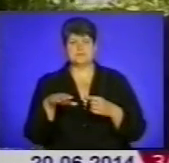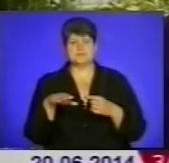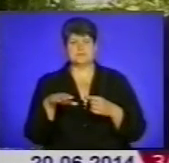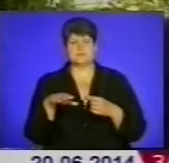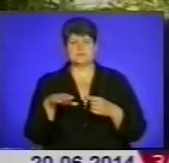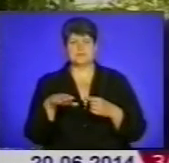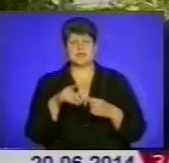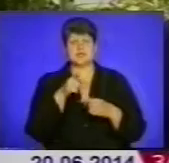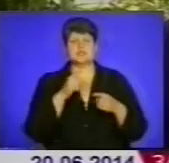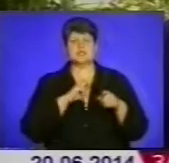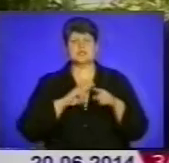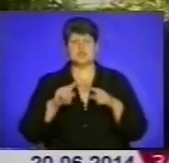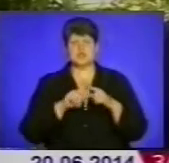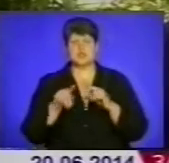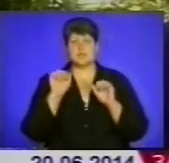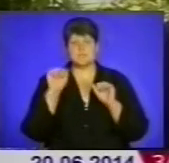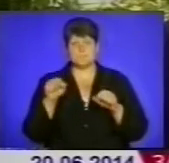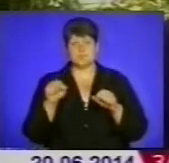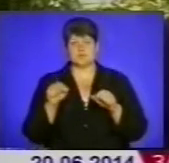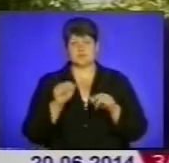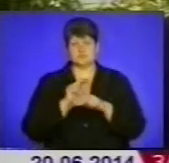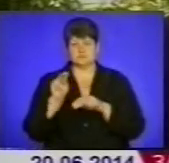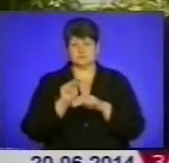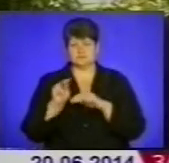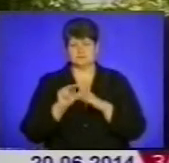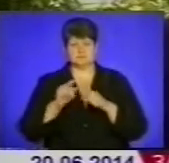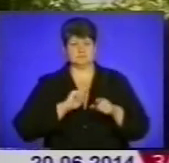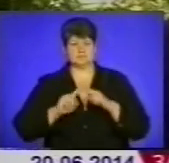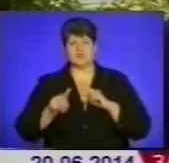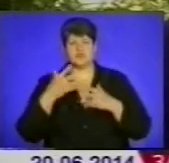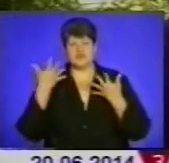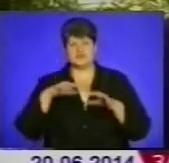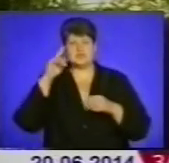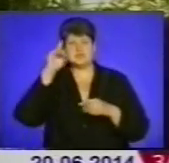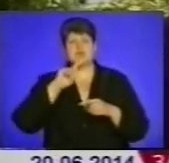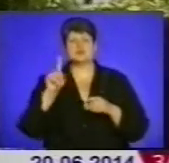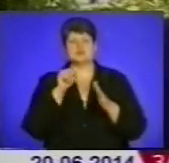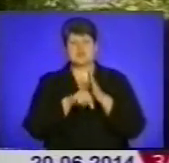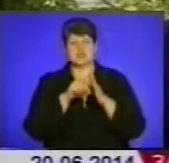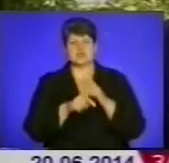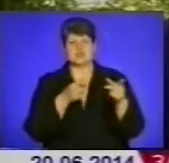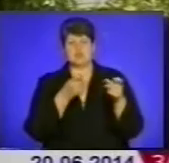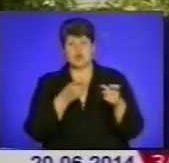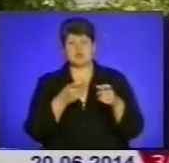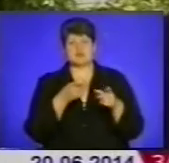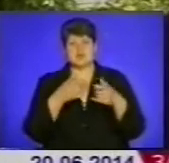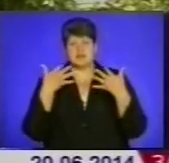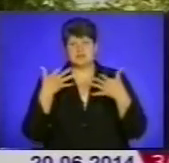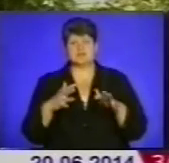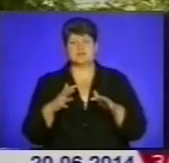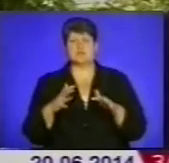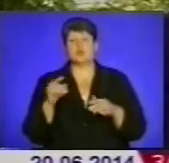Їх скоріше можна вишкулити, вони вже знають, що таке зброя, стріляли і таке інше. Тому